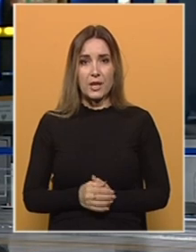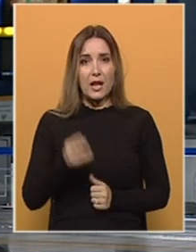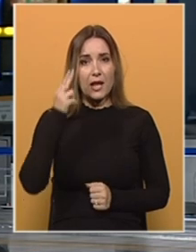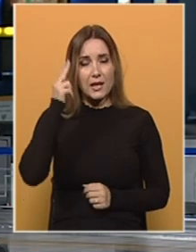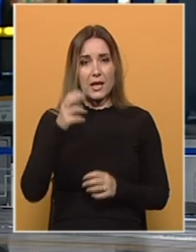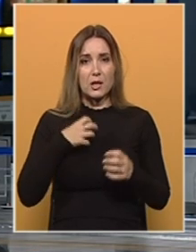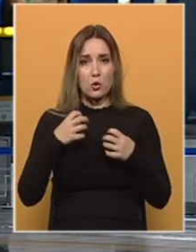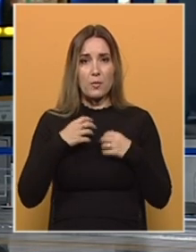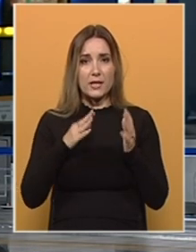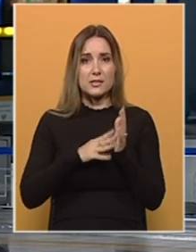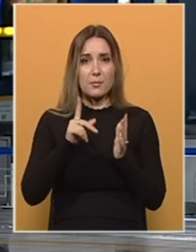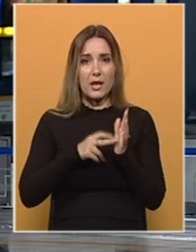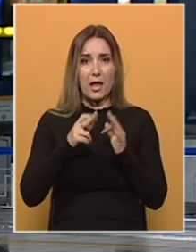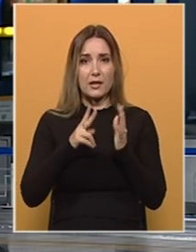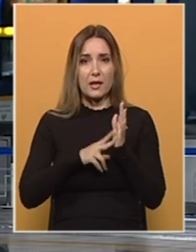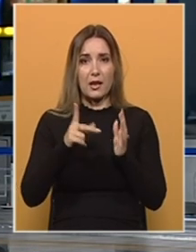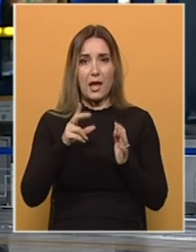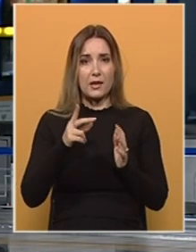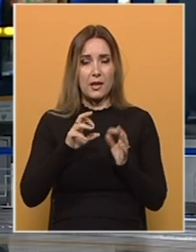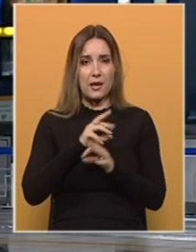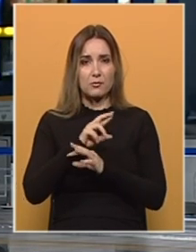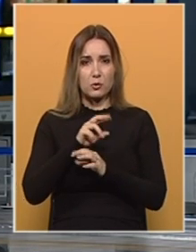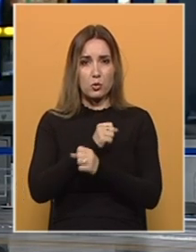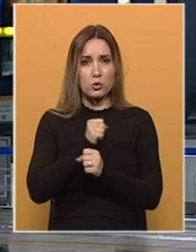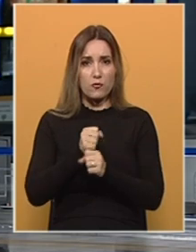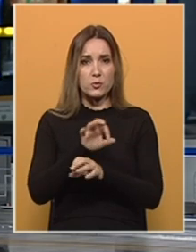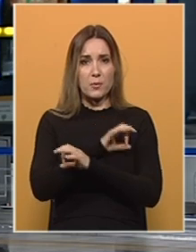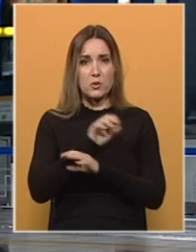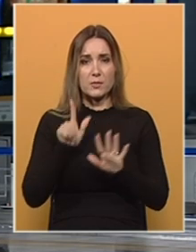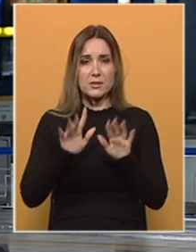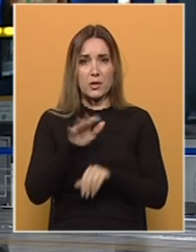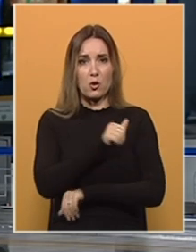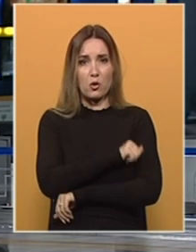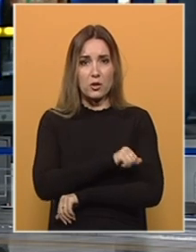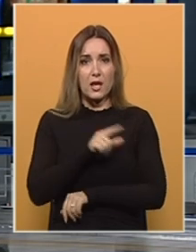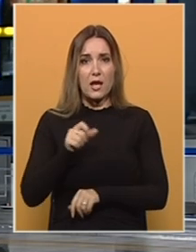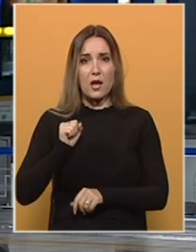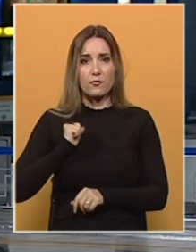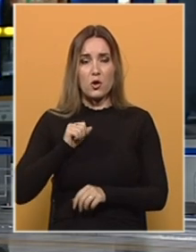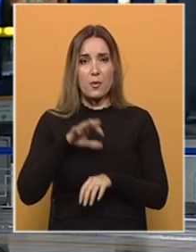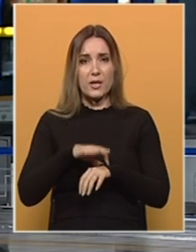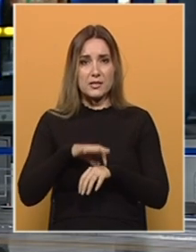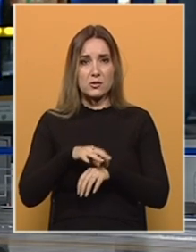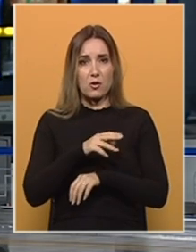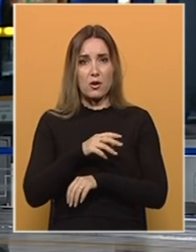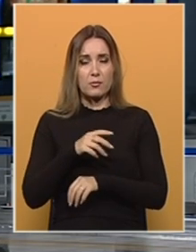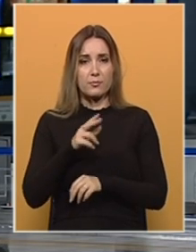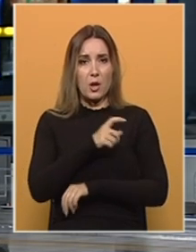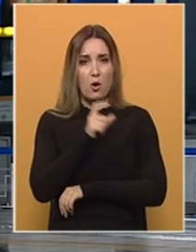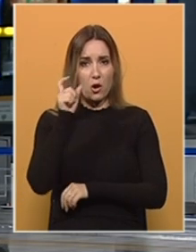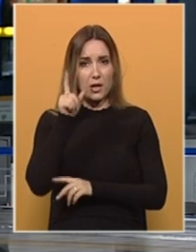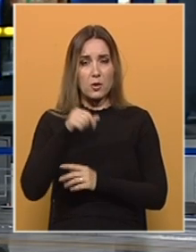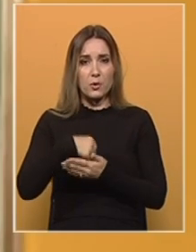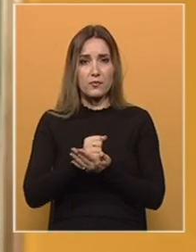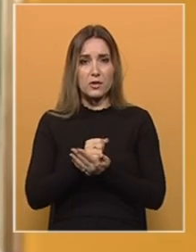Legendarni glumac Milan Lane Gutović preminuo je u 75. godini na Bojno-medicinskoj akademiji u Beogradu, potvrdio